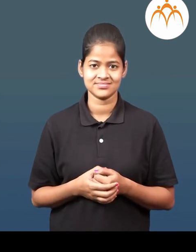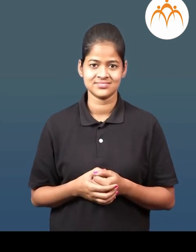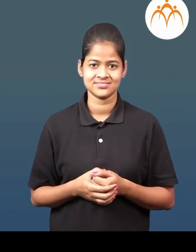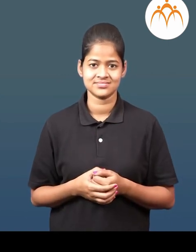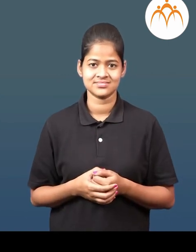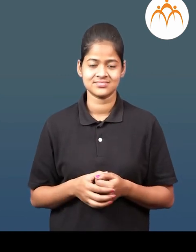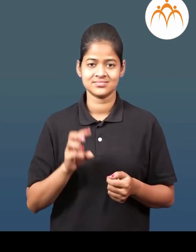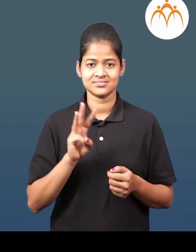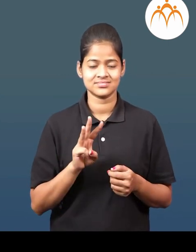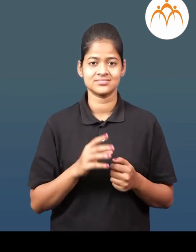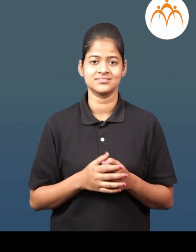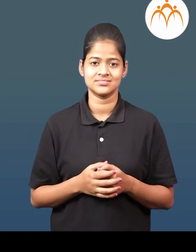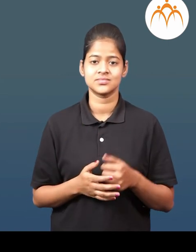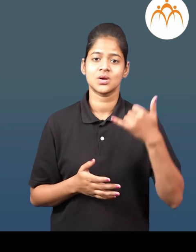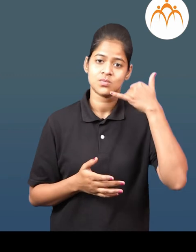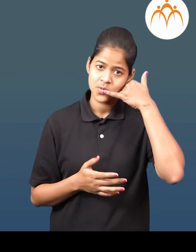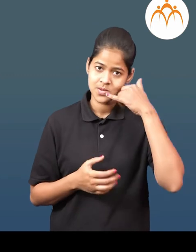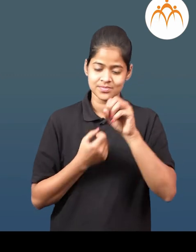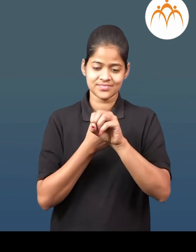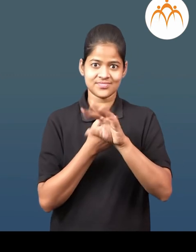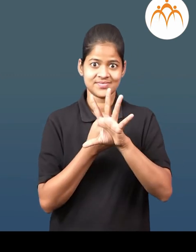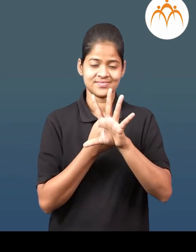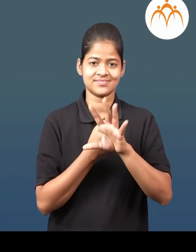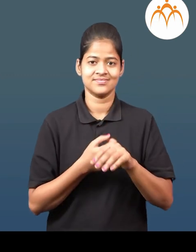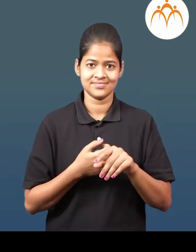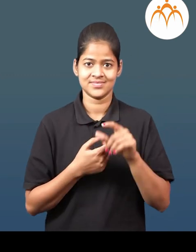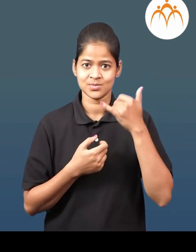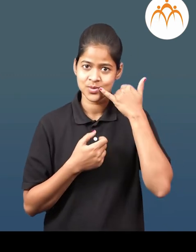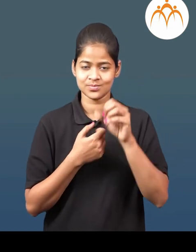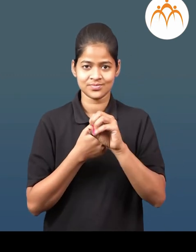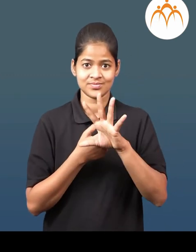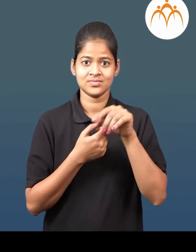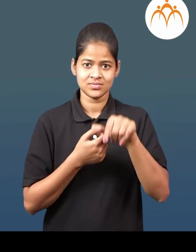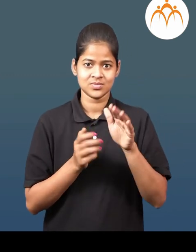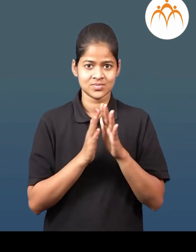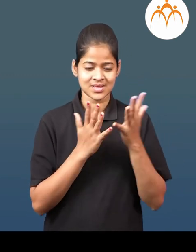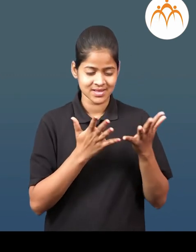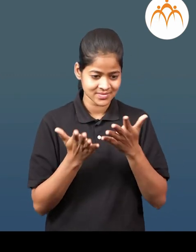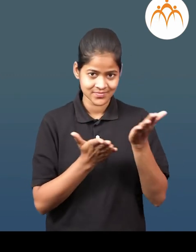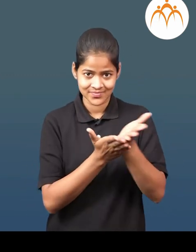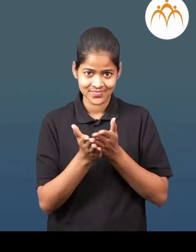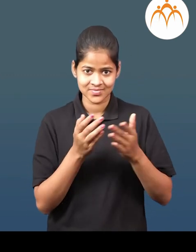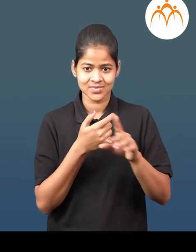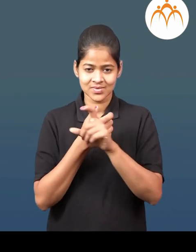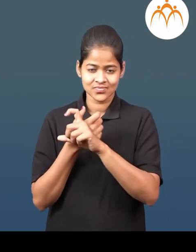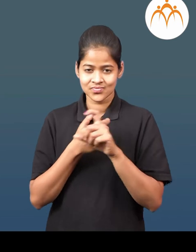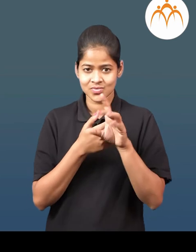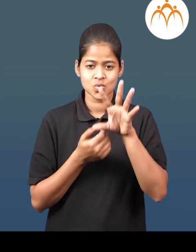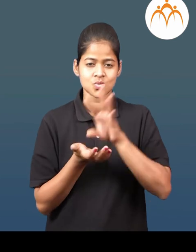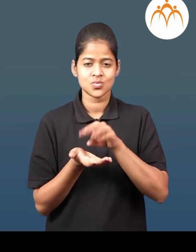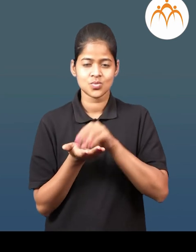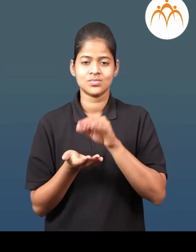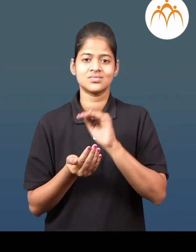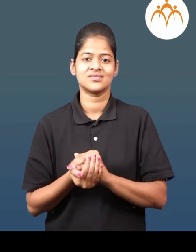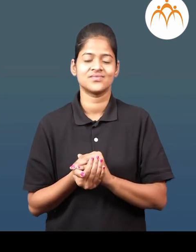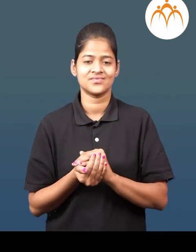3. मोबाइल चा कैमेरा वापरून घरातला कुठल्या वस्तु सममित आहेत त्याचा फोटो काडा